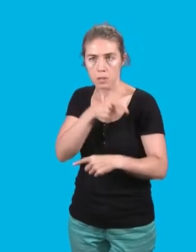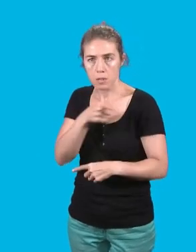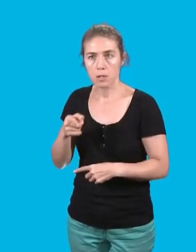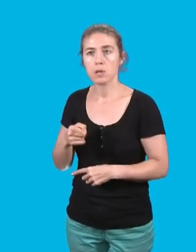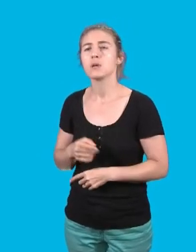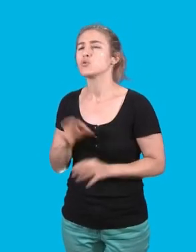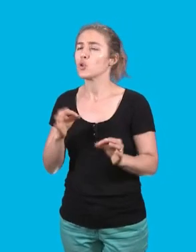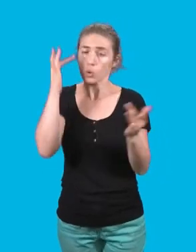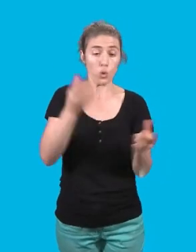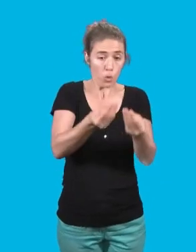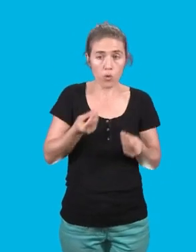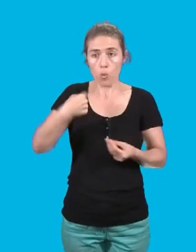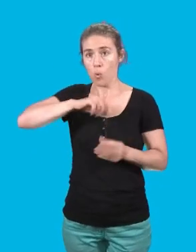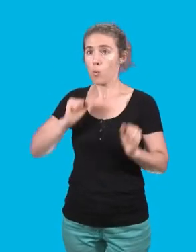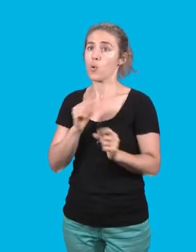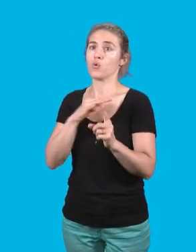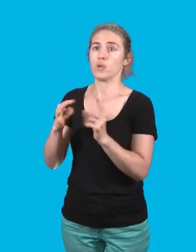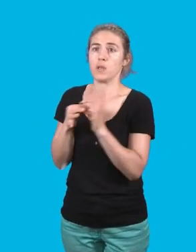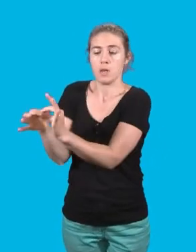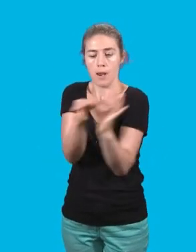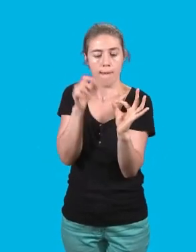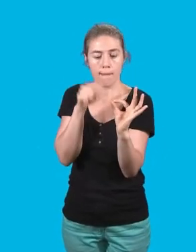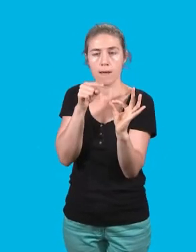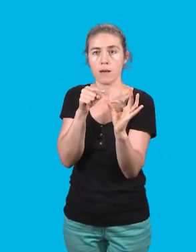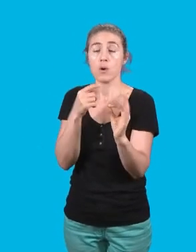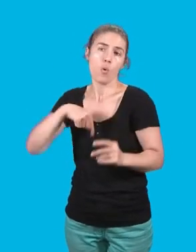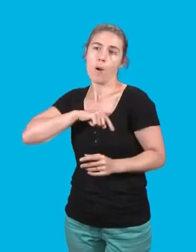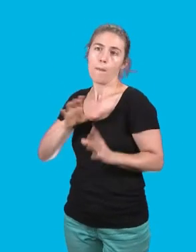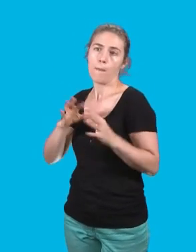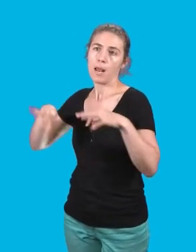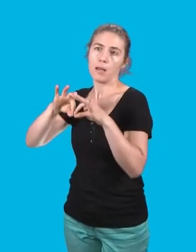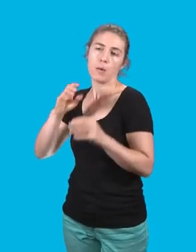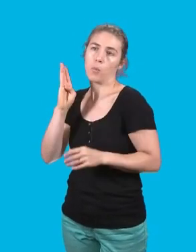société commune. Je crois que notre pays en a bien besoin plutôt que des faux procès en mauvaise gestion.